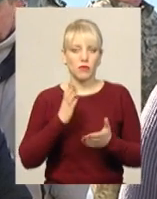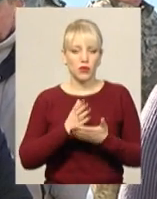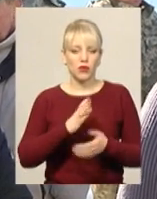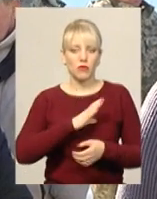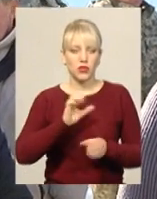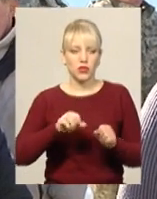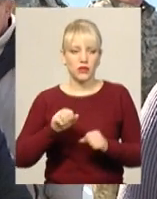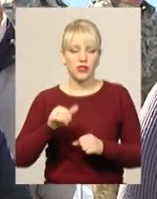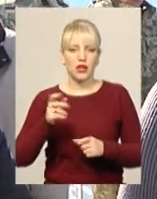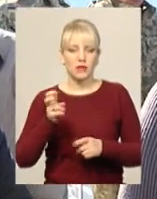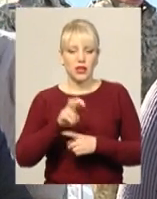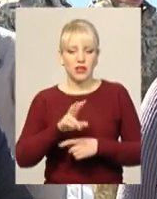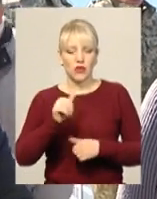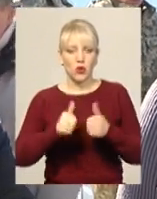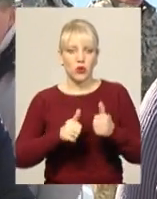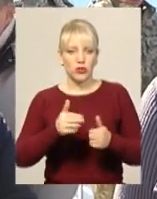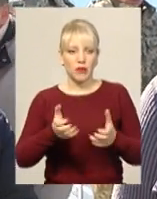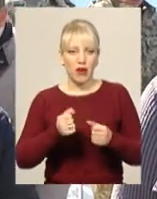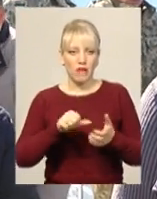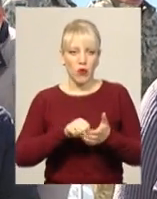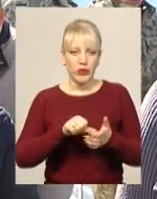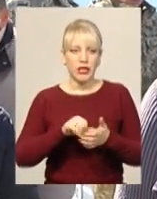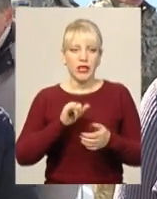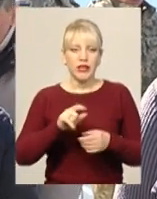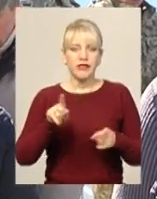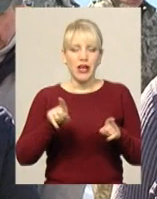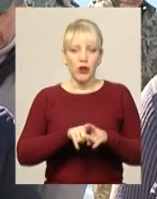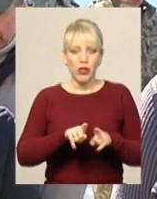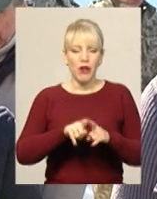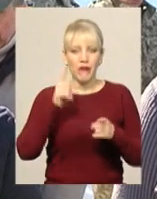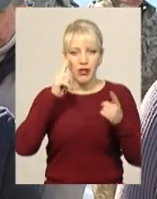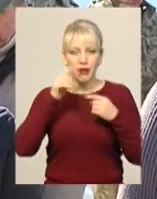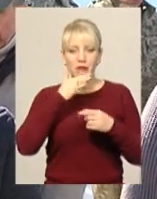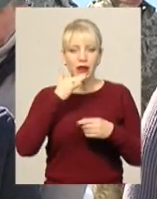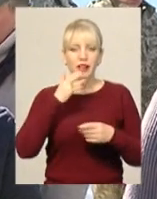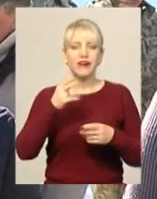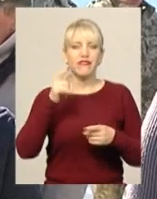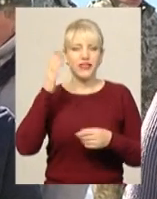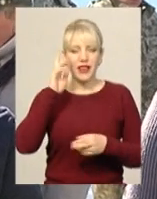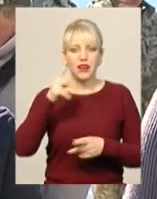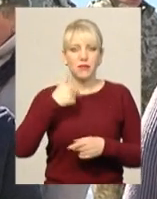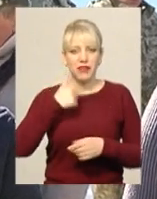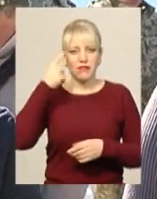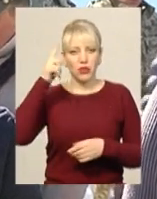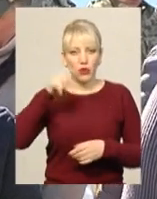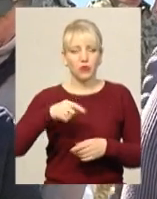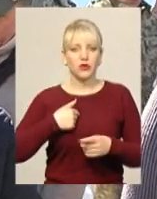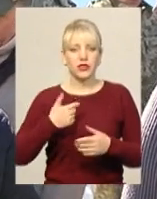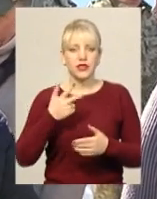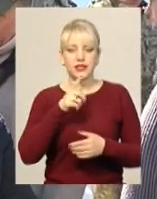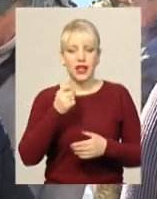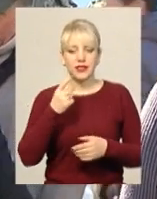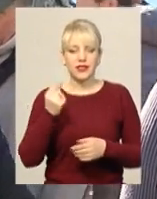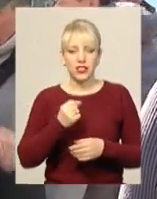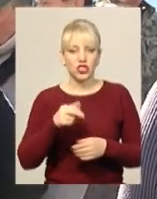конкурсів, брав участь в них і все одно продовжував генерувати ідеї. Навіть, наскільки мені відомо, що буквально за